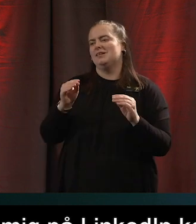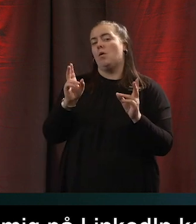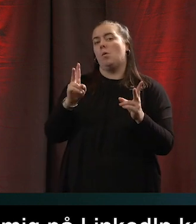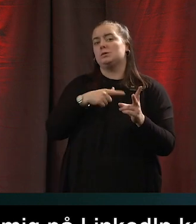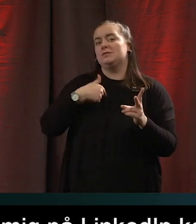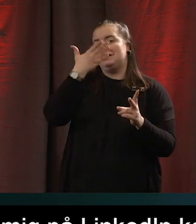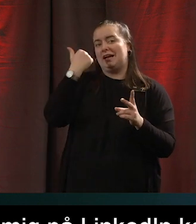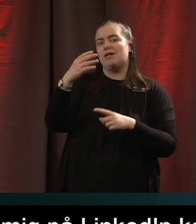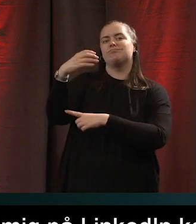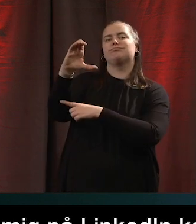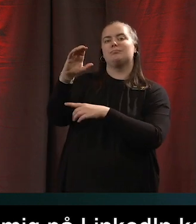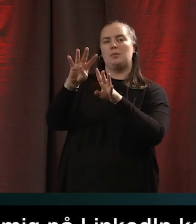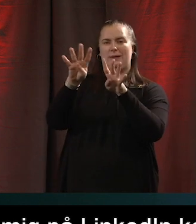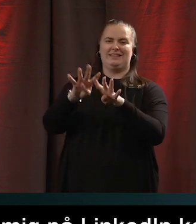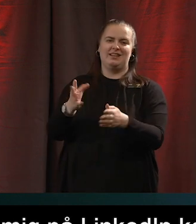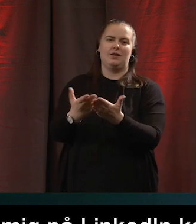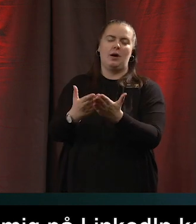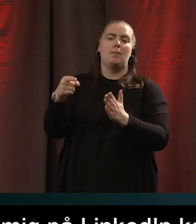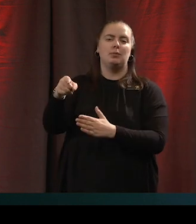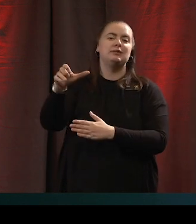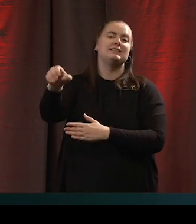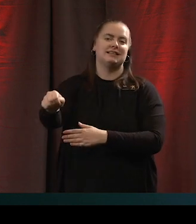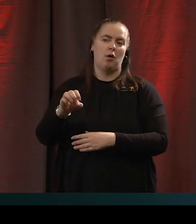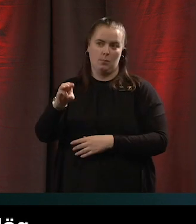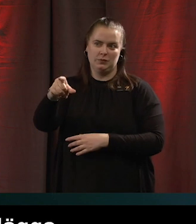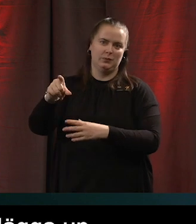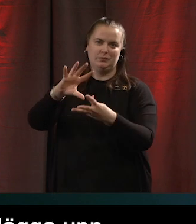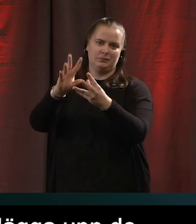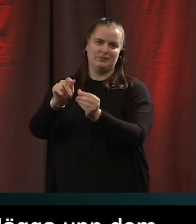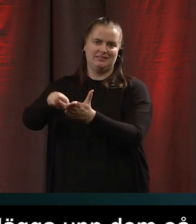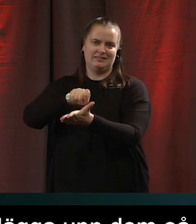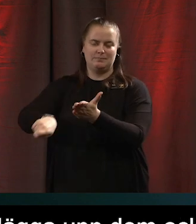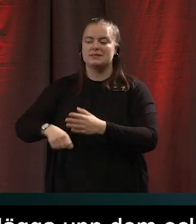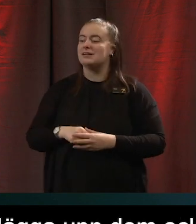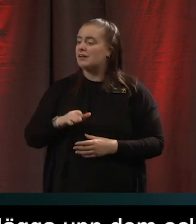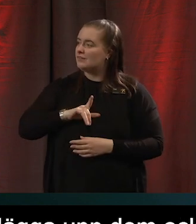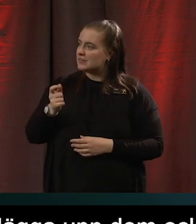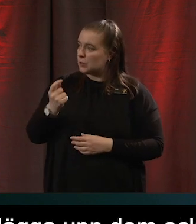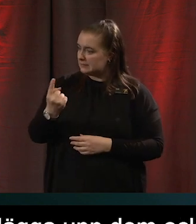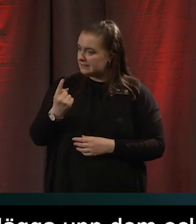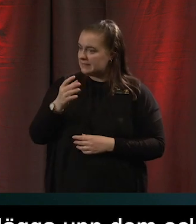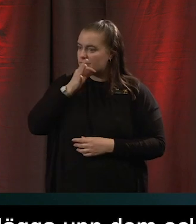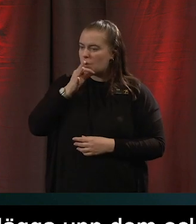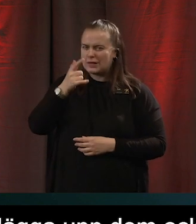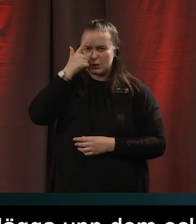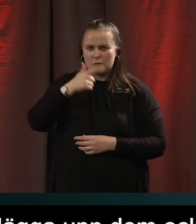efteråt på internetdagarna.se det gör vi gärna om vi tar fram dem hade ni en till fråga jag tror vi hinner med två till